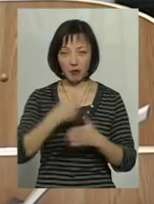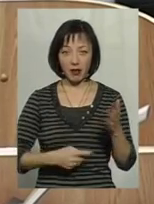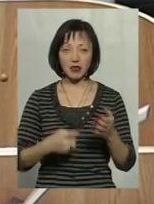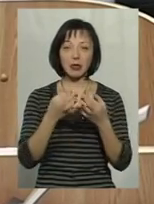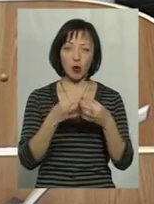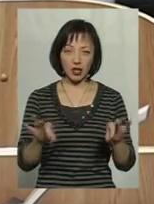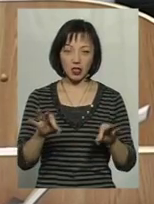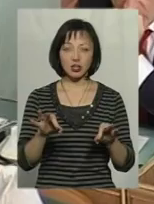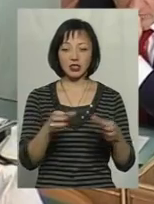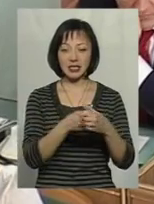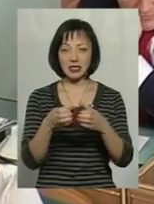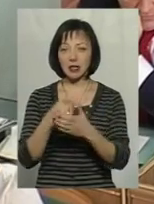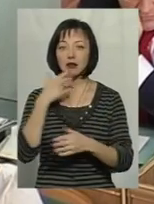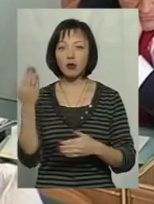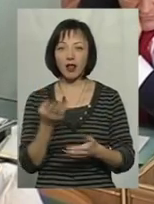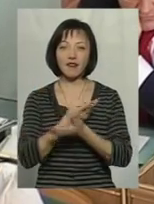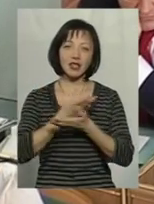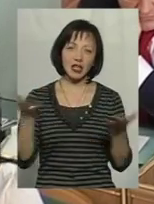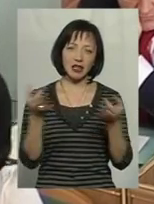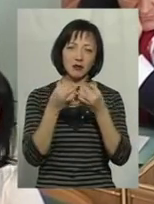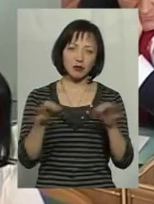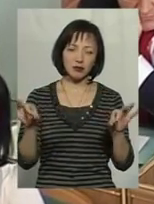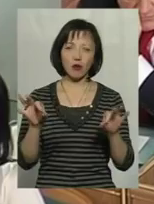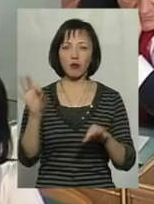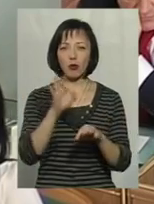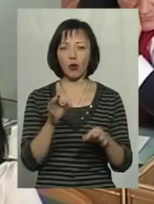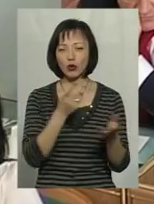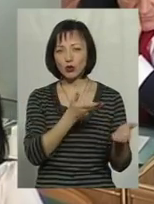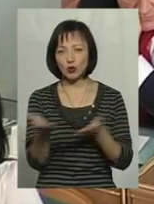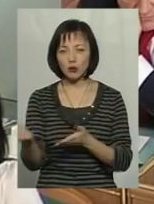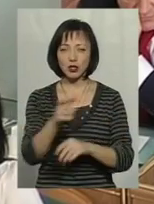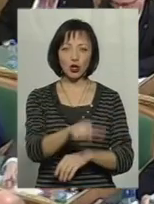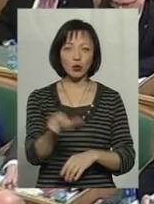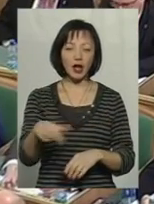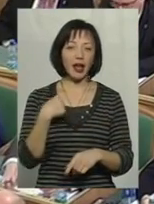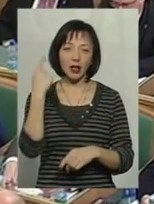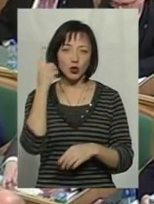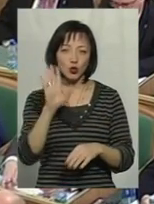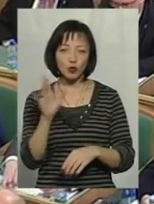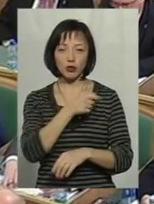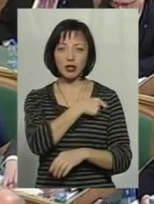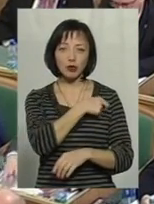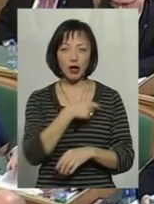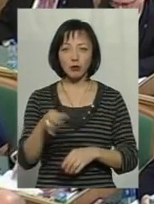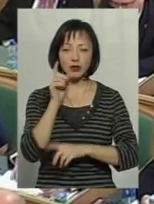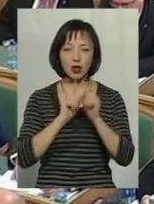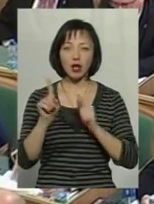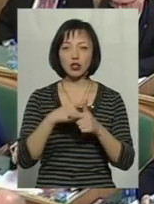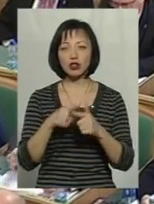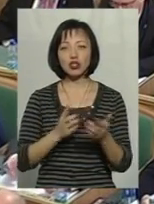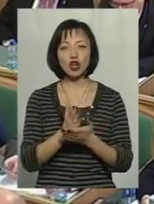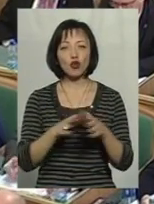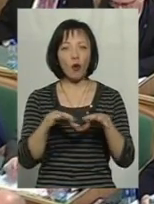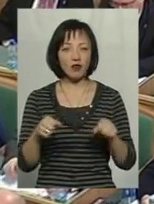демократичні сили декларували про відкритість, про прозорість, про доступність людей. І я не думаю, що депутати обласної ради, чи чиновники,